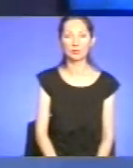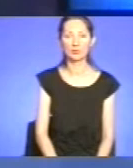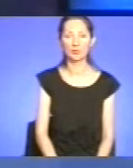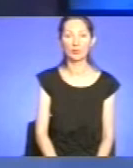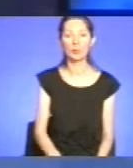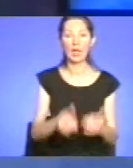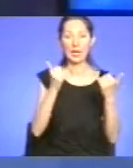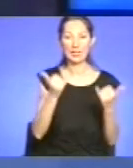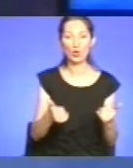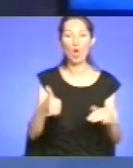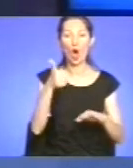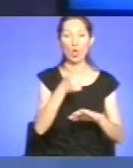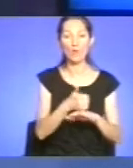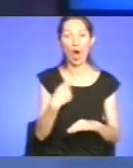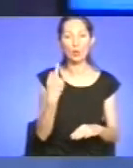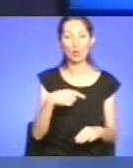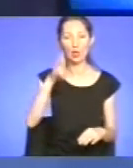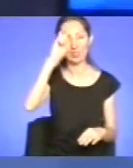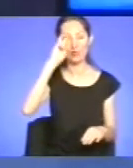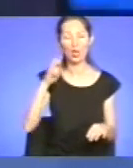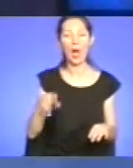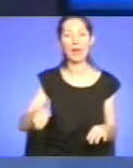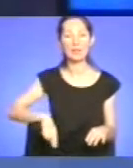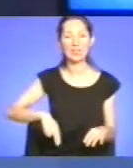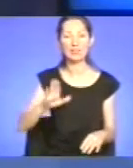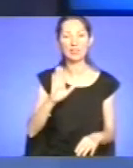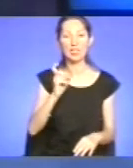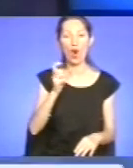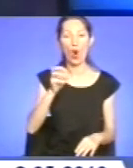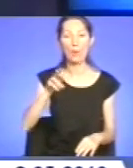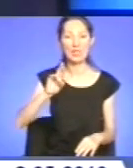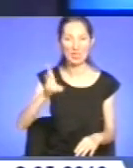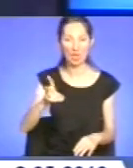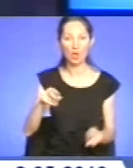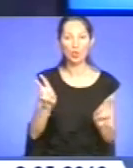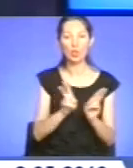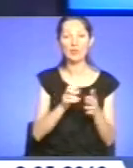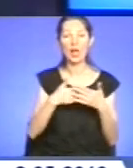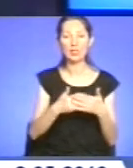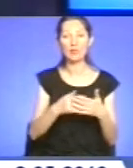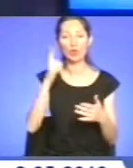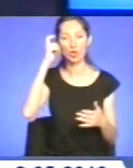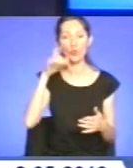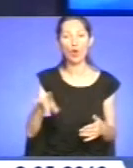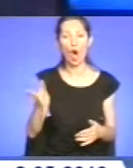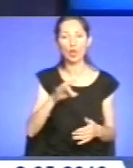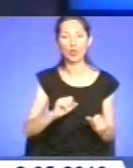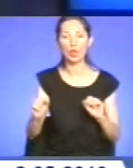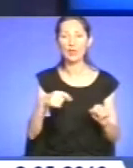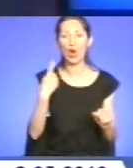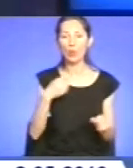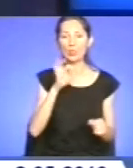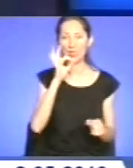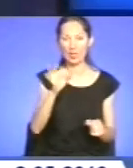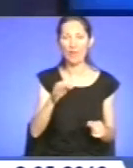Сьогодні голова обласної державної адміністрації Валентин Хоптян зустрівся з активом Червонського району. Керівник області наголосив на